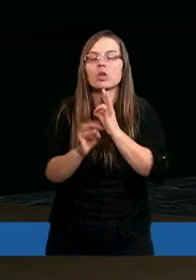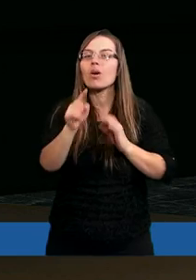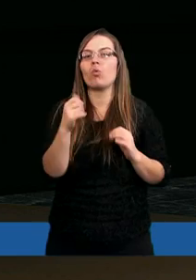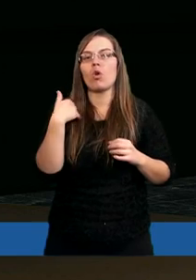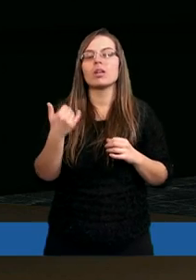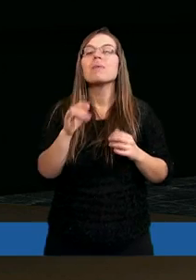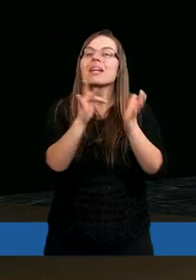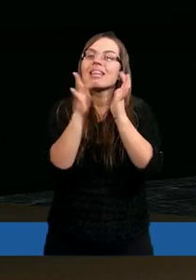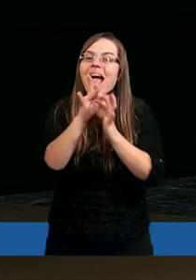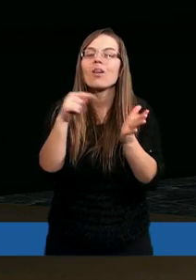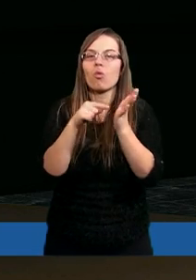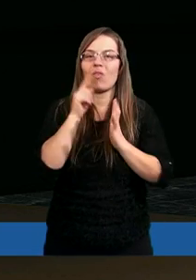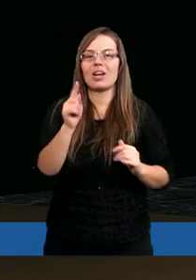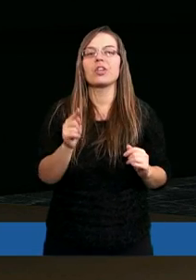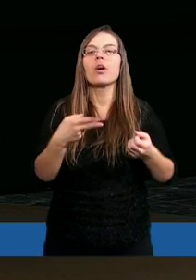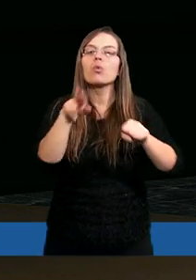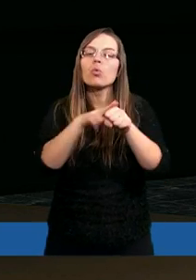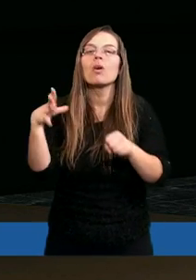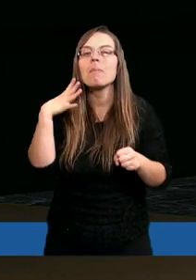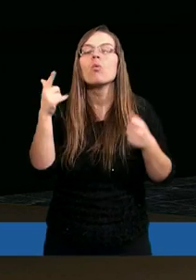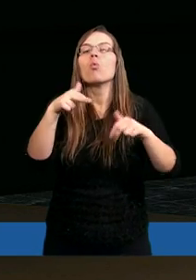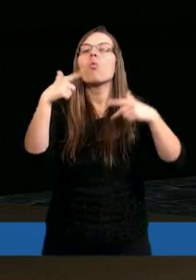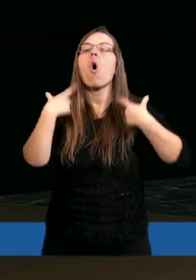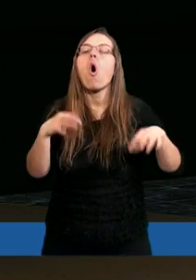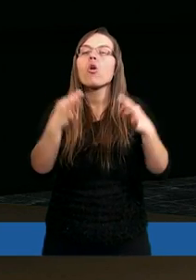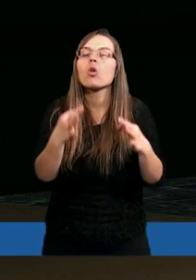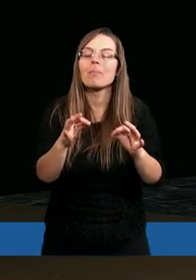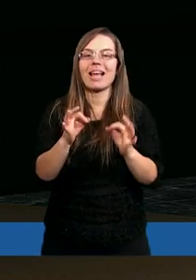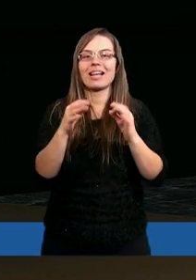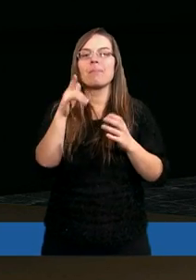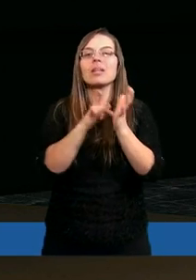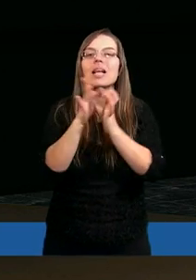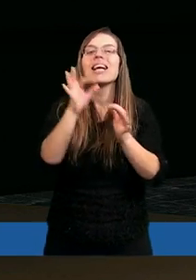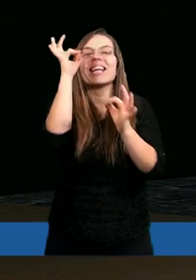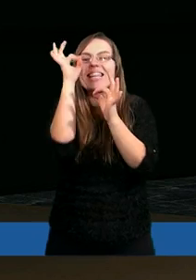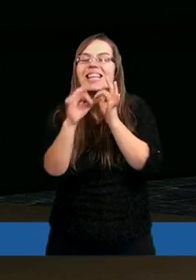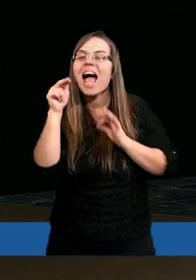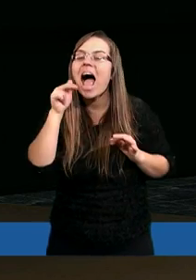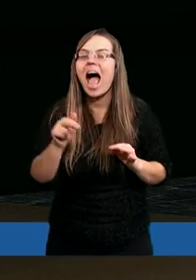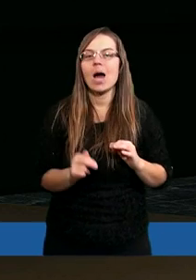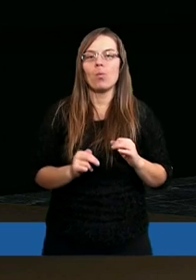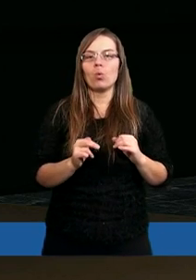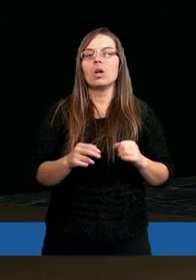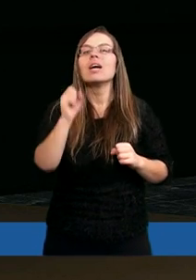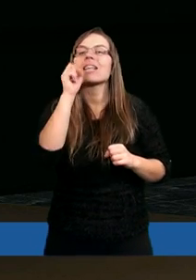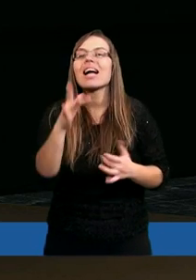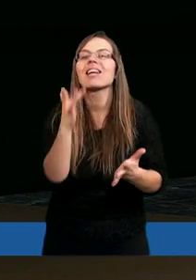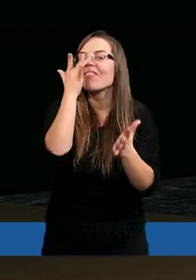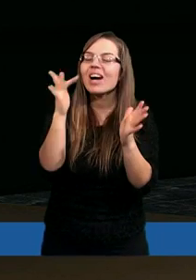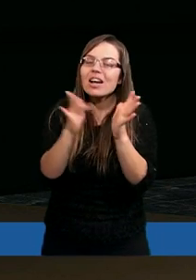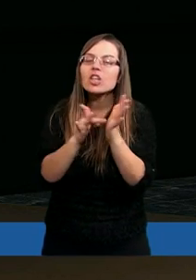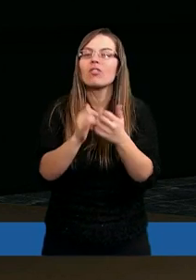ten Jezus, który był uosobieniem, jest uosobieniem ideału takiej